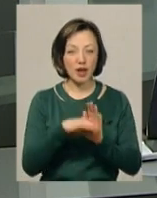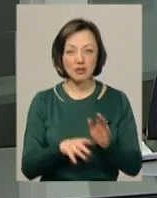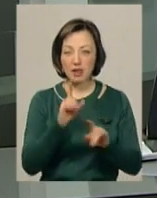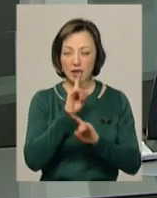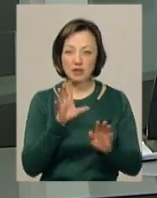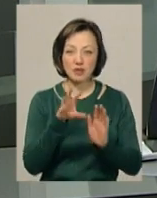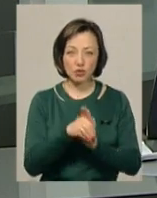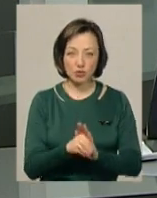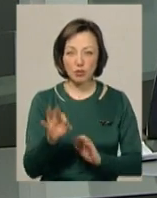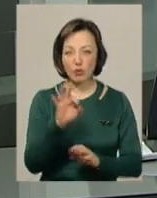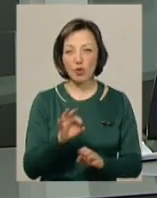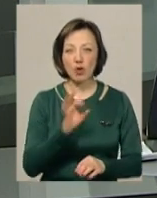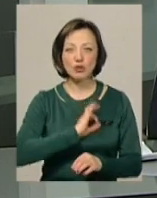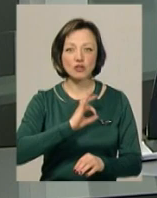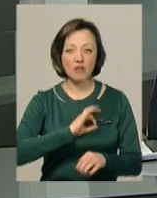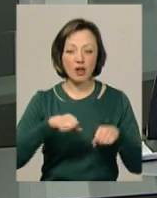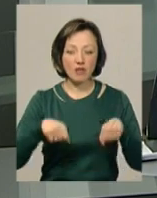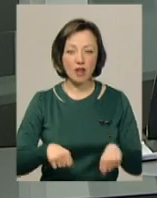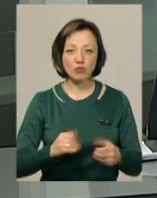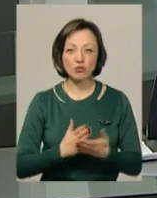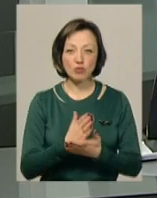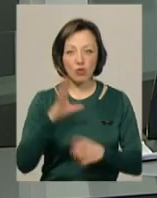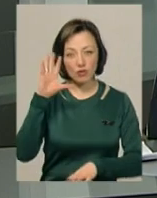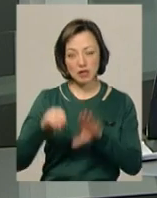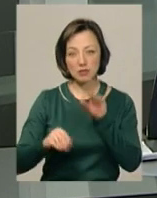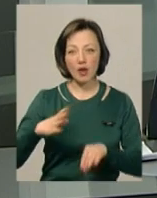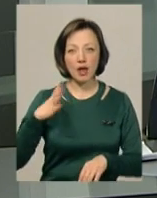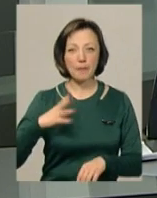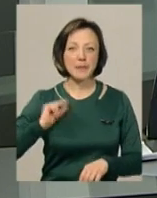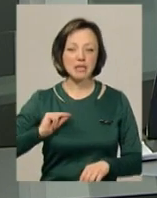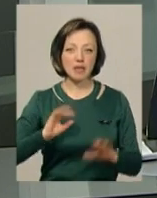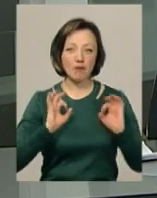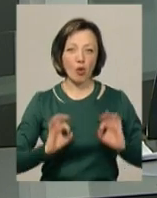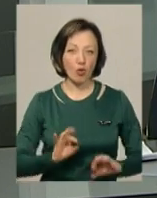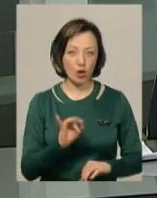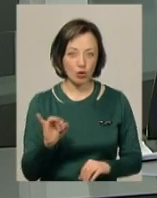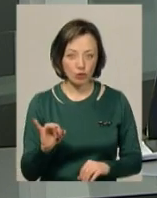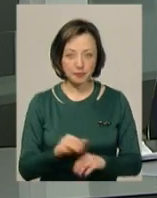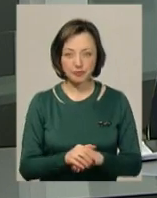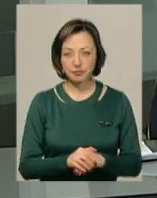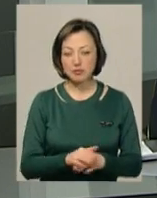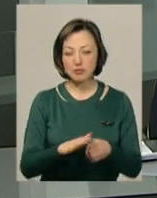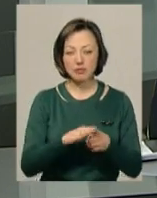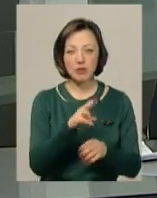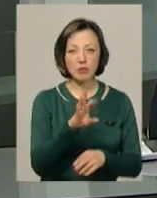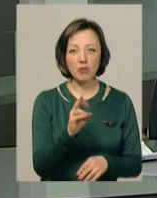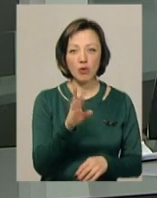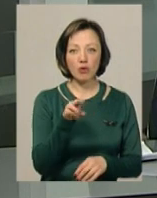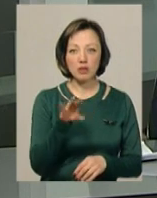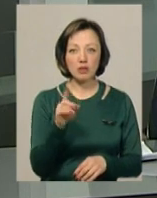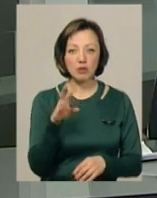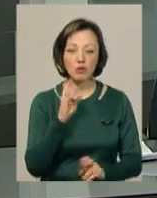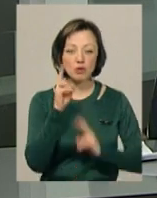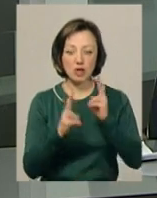внесуть. Йдеться про зловживання владою та службову недбалість експрацівників прокуратури. Нагадаю, Покотила поскаржився на дії колишніх